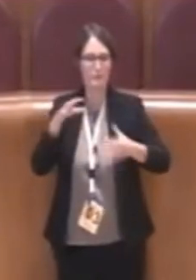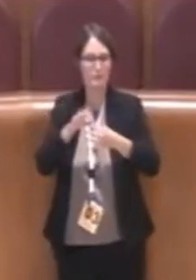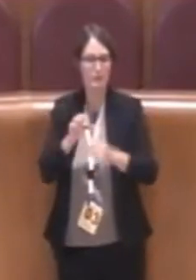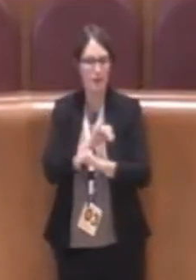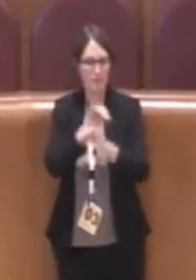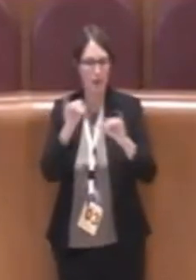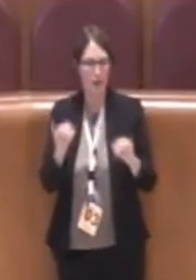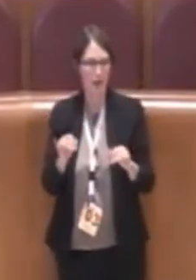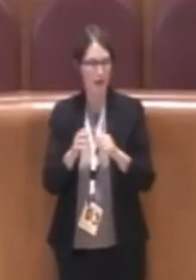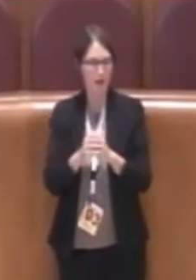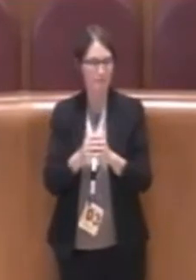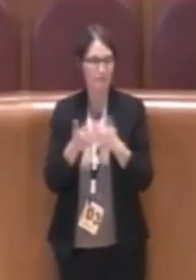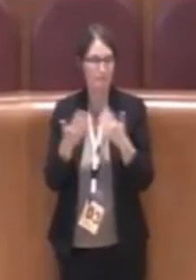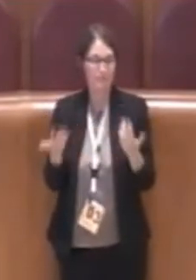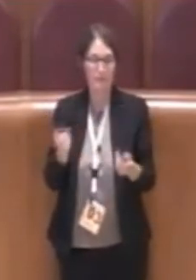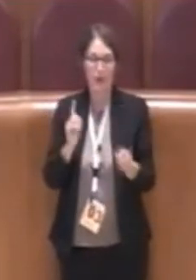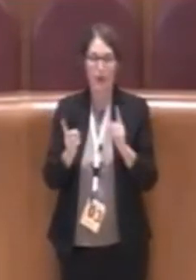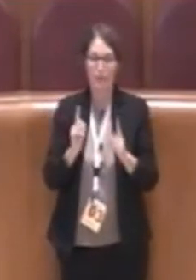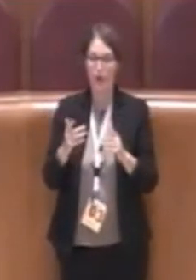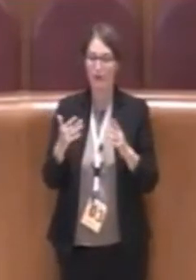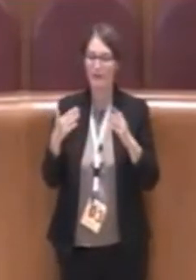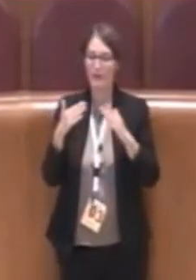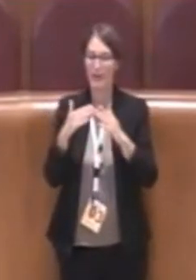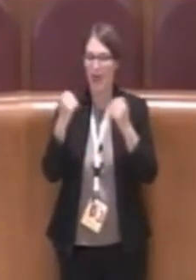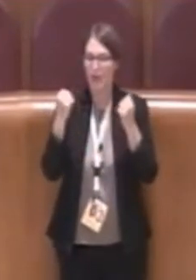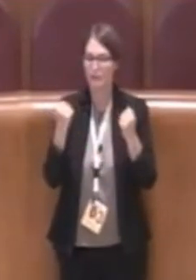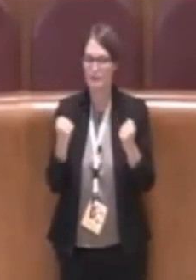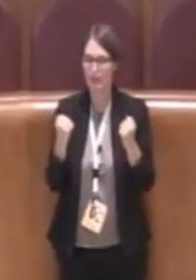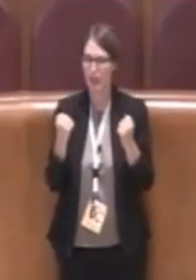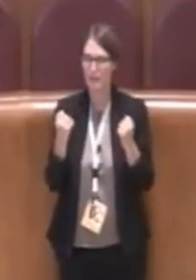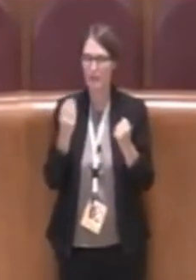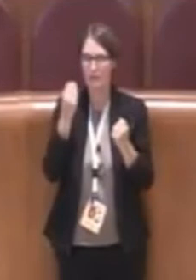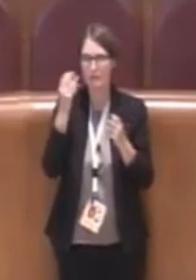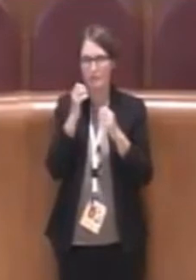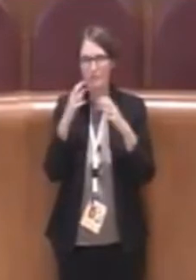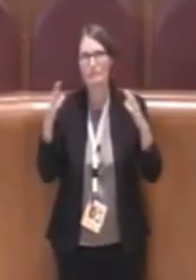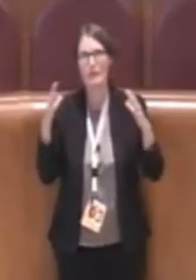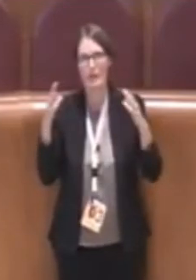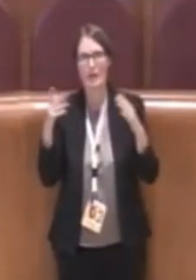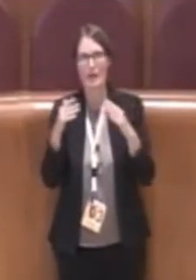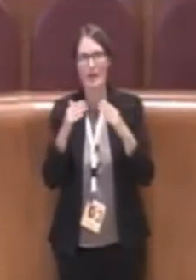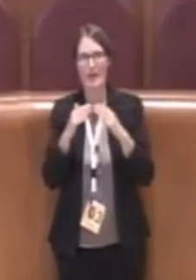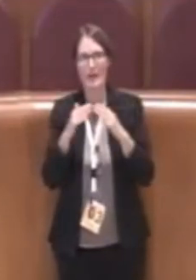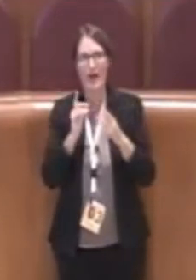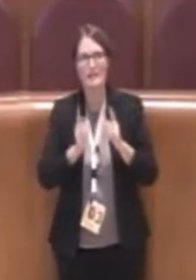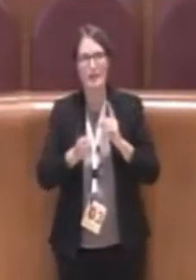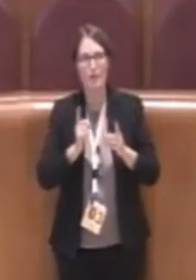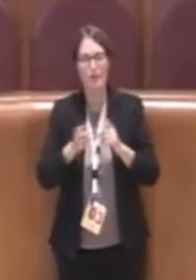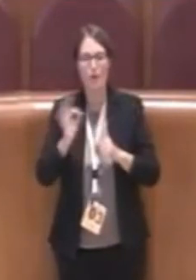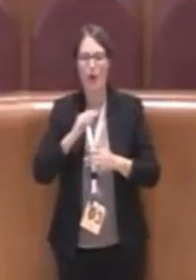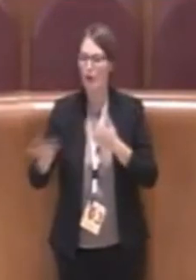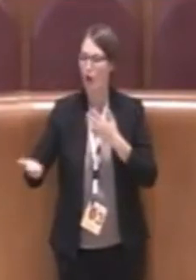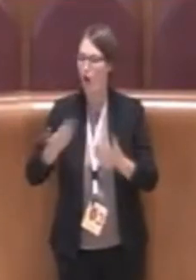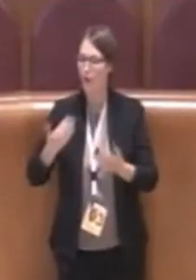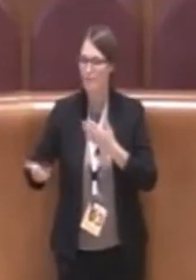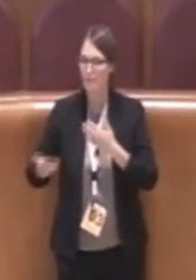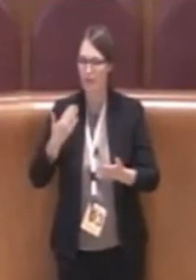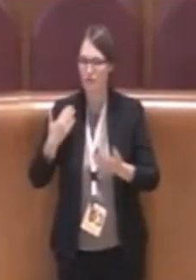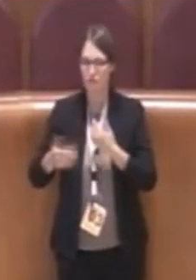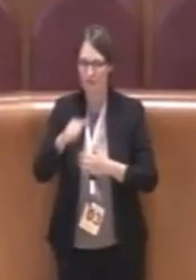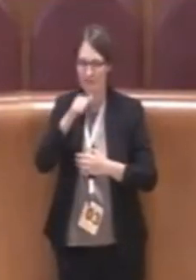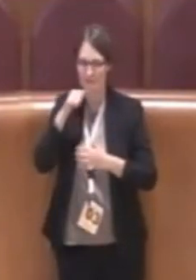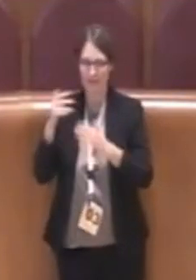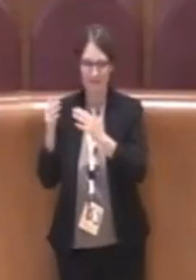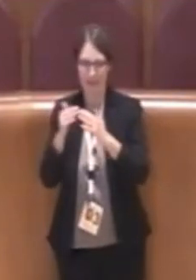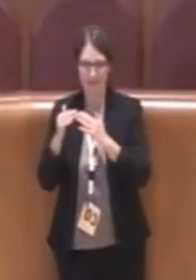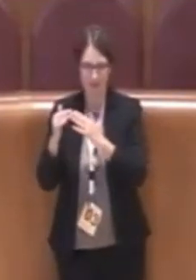parla delle politiche abitative spesso si pensa alle case popolari e all'emergenza abitativa e questi sono due aspetti chiaramente che rappresentano